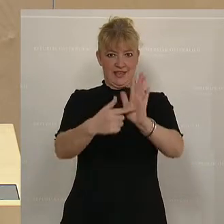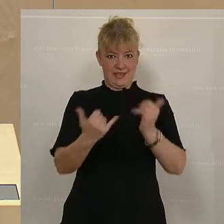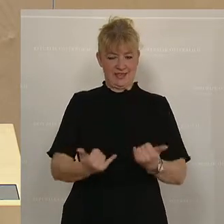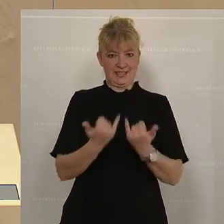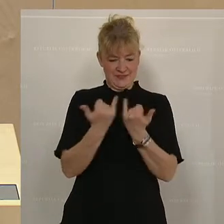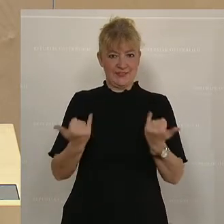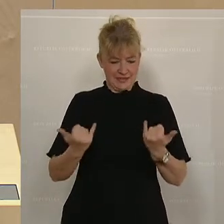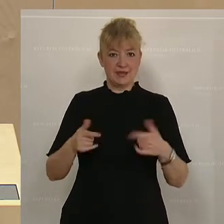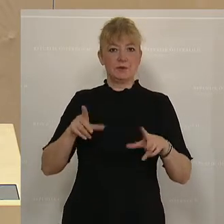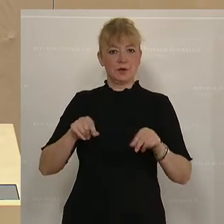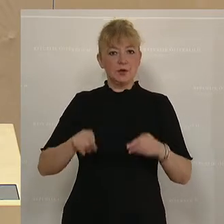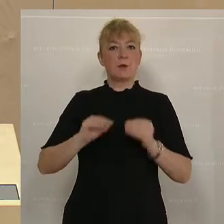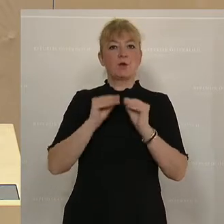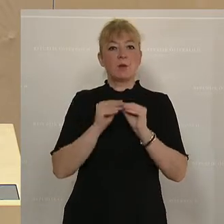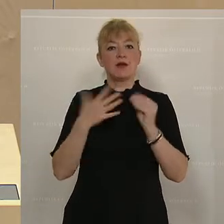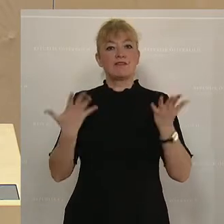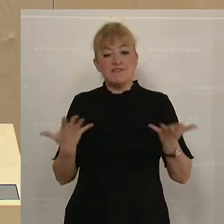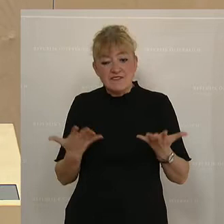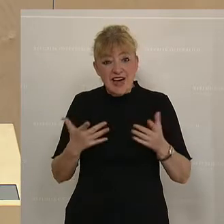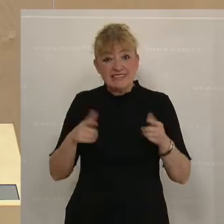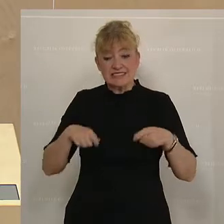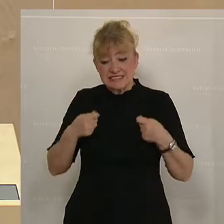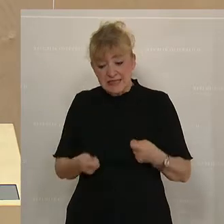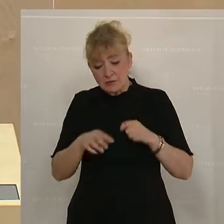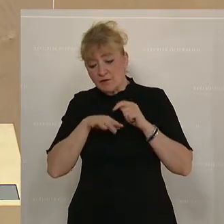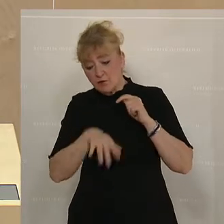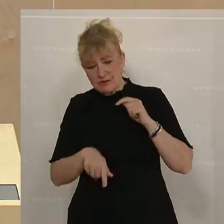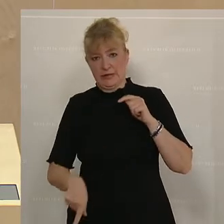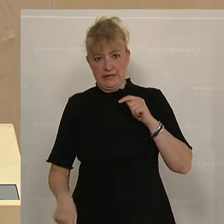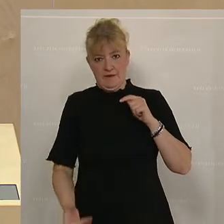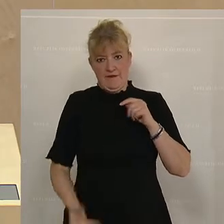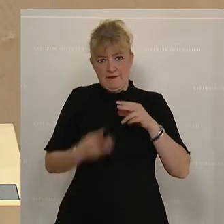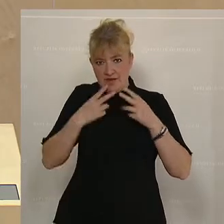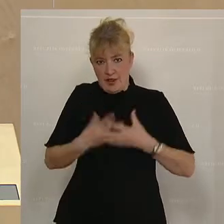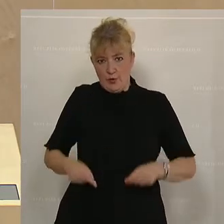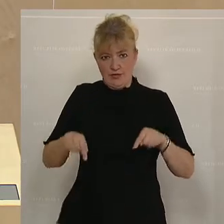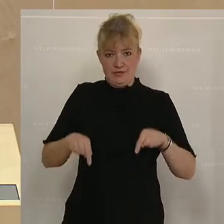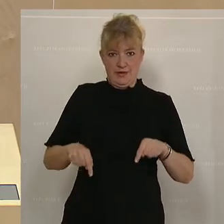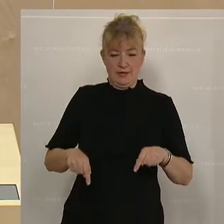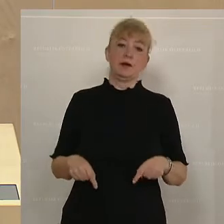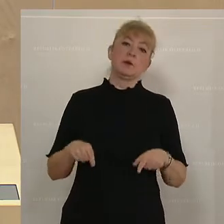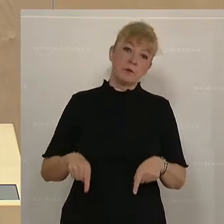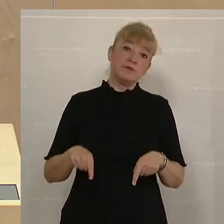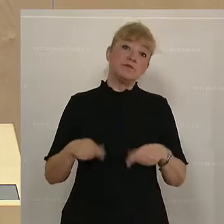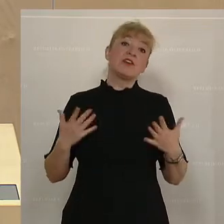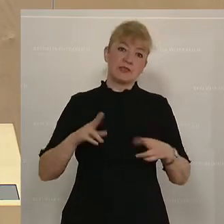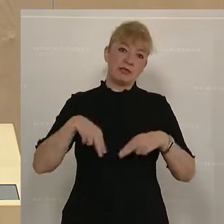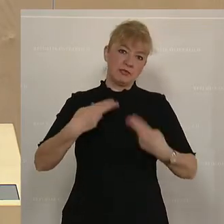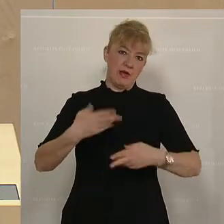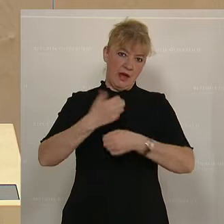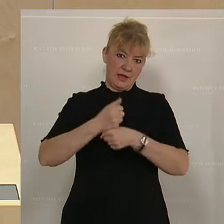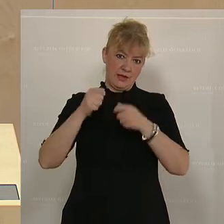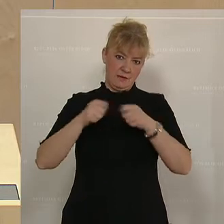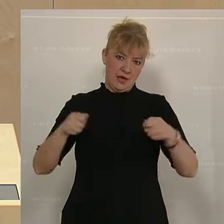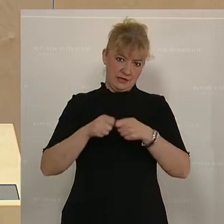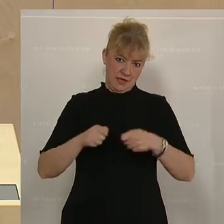dass wir das Problem an der Wurzel angehen können. Und ich möchte auch hier sagen, das sind nachhaltige Maßnahmen. Niemand wird